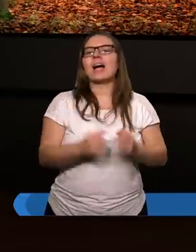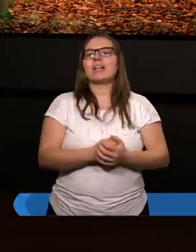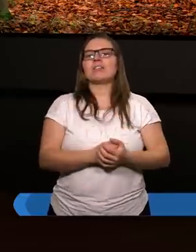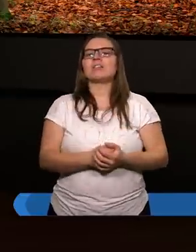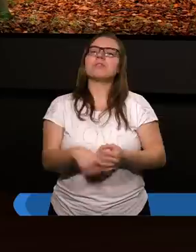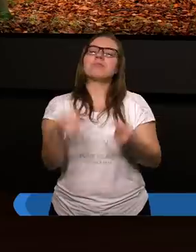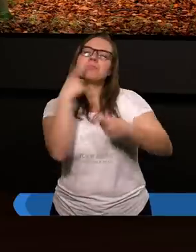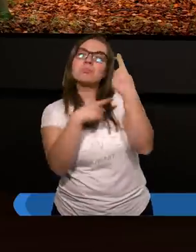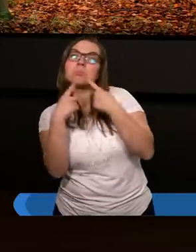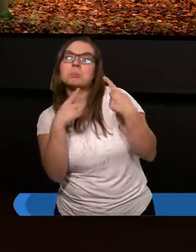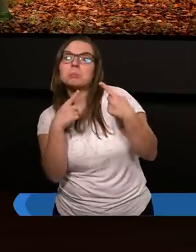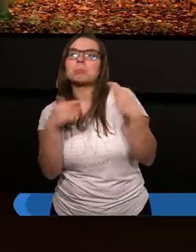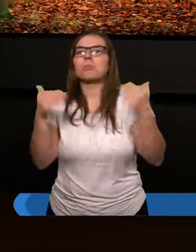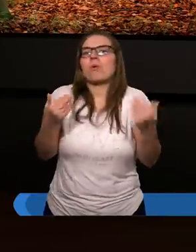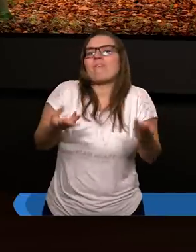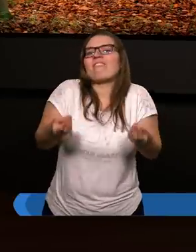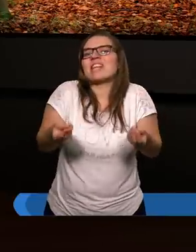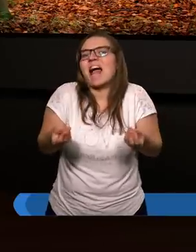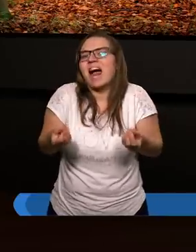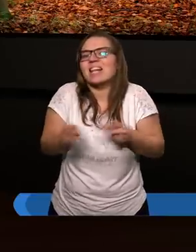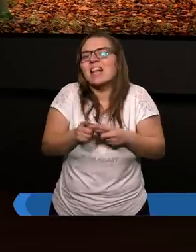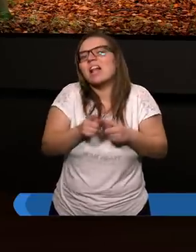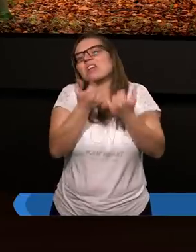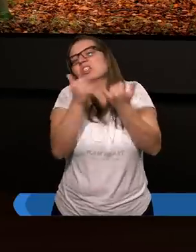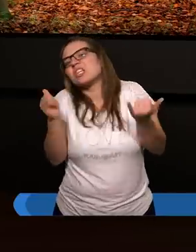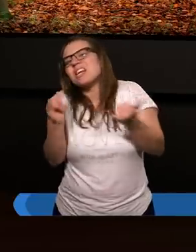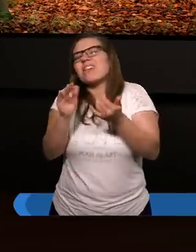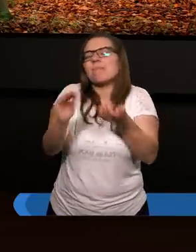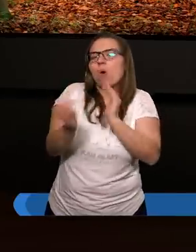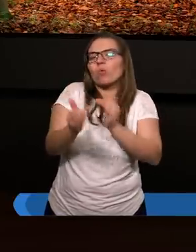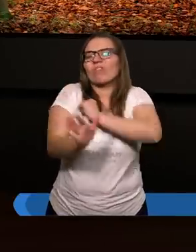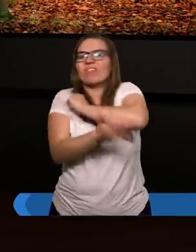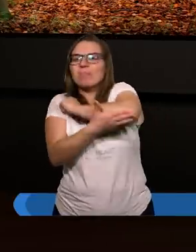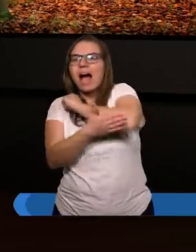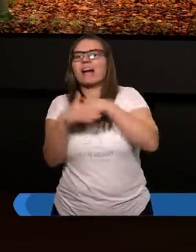Pewnie myślał może i o finansach, nie wiem w jaki sposób